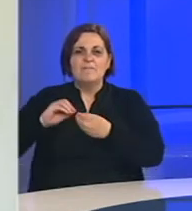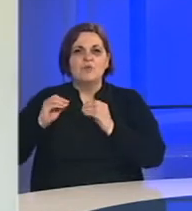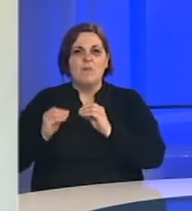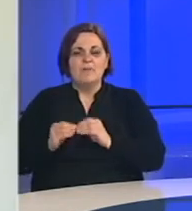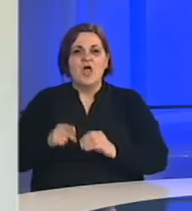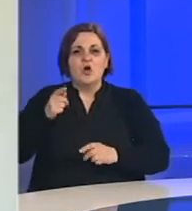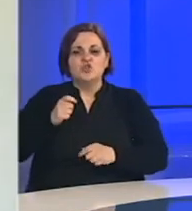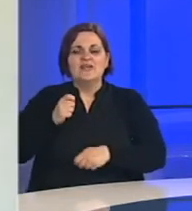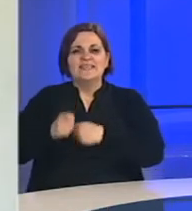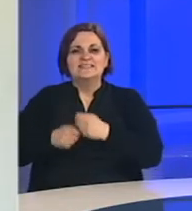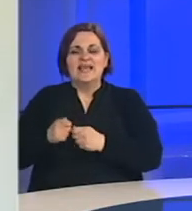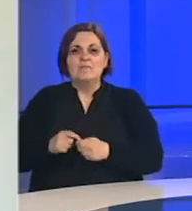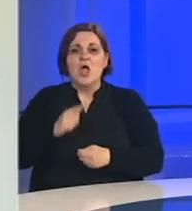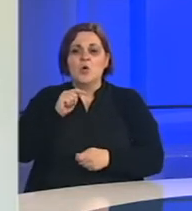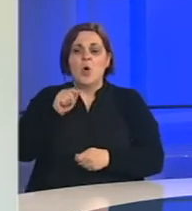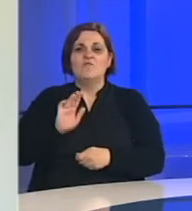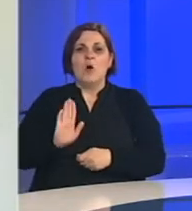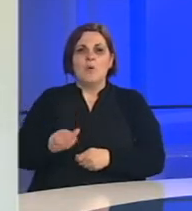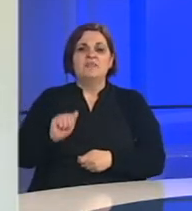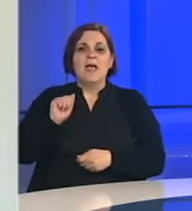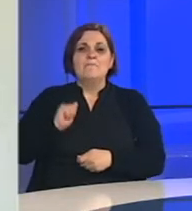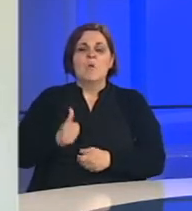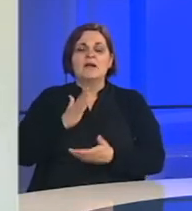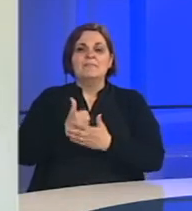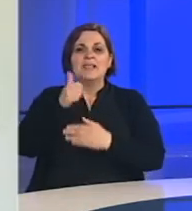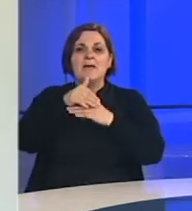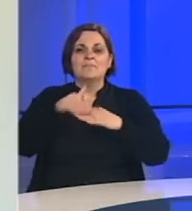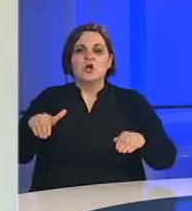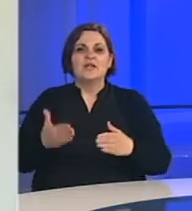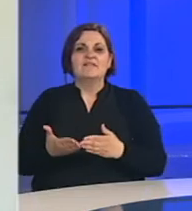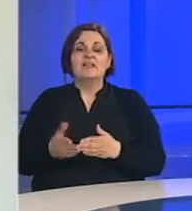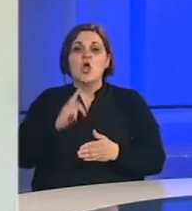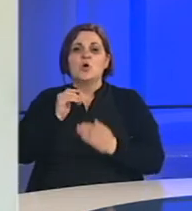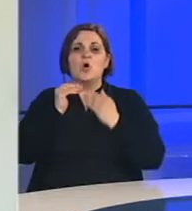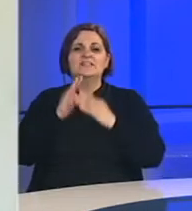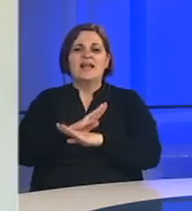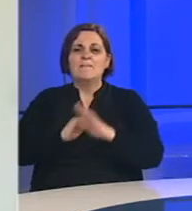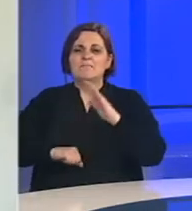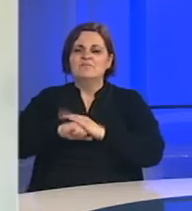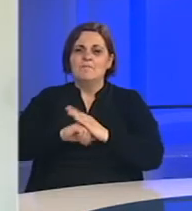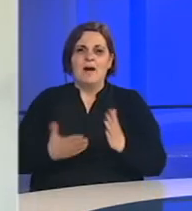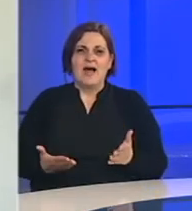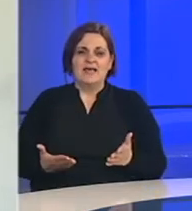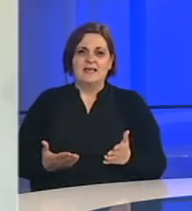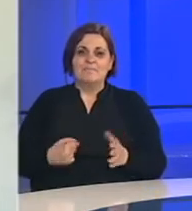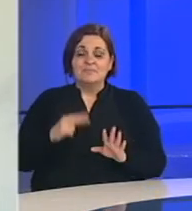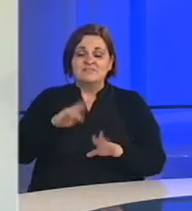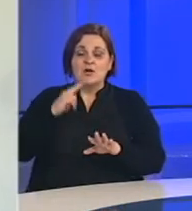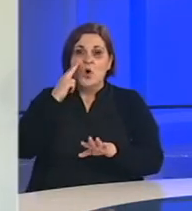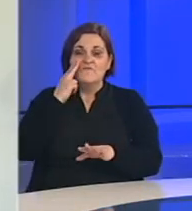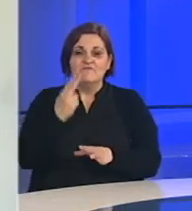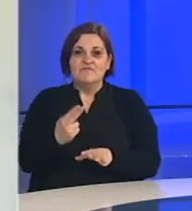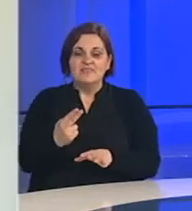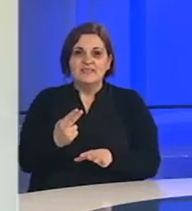onih profesija koje su zaista u ovom trenutku morale da budu na prvoj liniji fronte koji su dali sve od sebe. Kod njih vidimo zaista